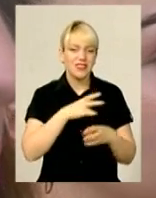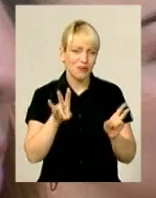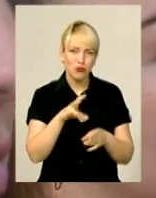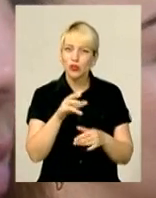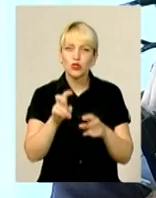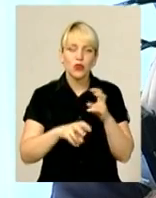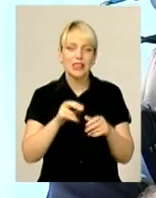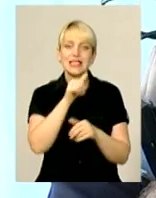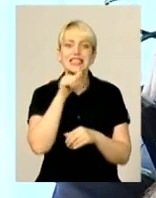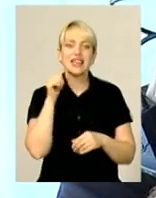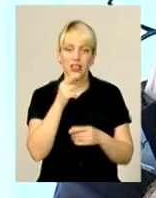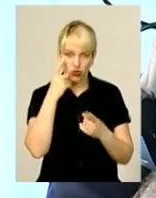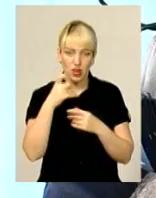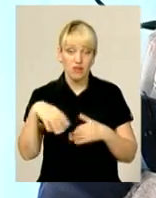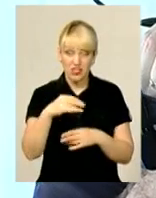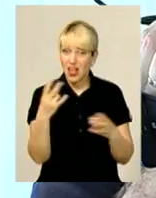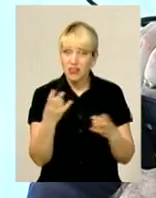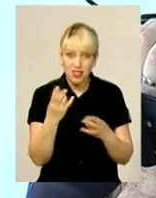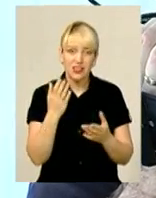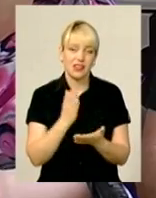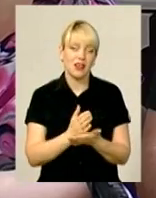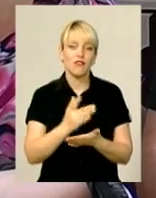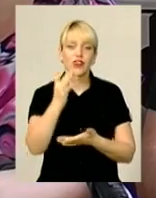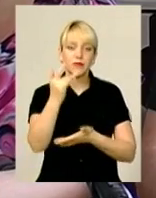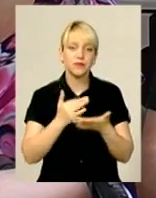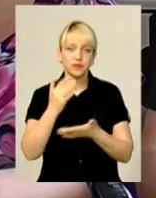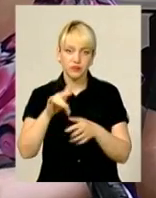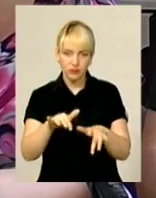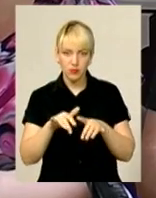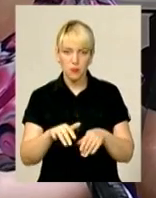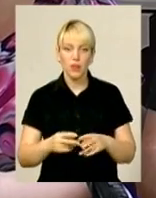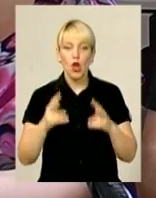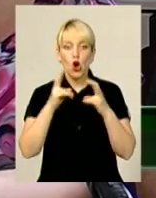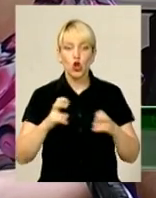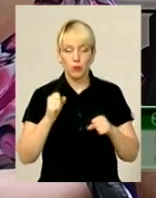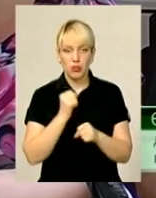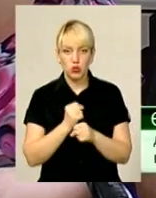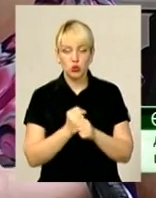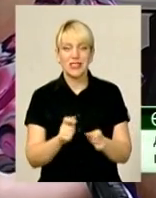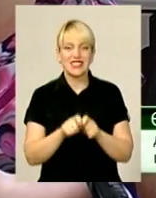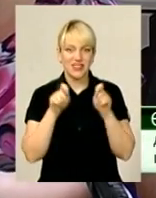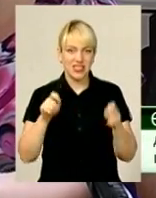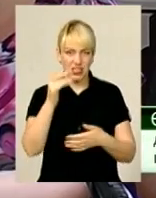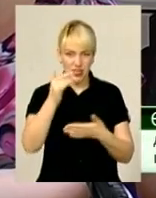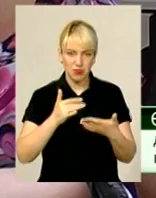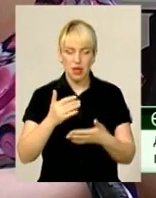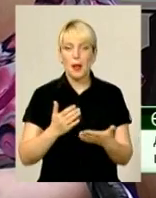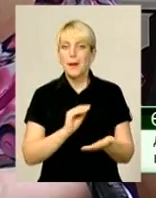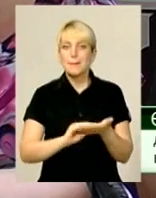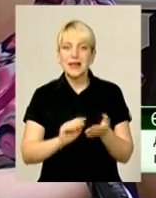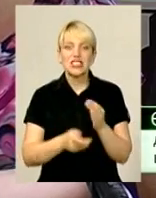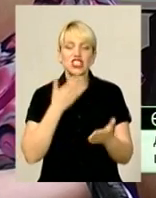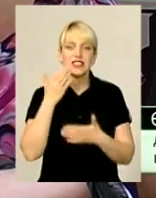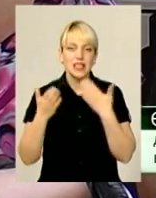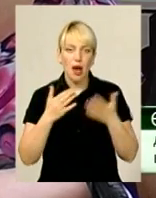секретну інформацію. Усе необхідне є у вільному доступі. Фактично розслідувач працює з відкритими джерелами даних, пише запити до